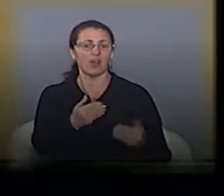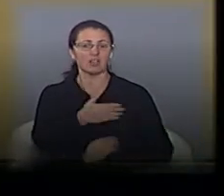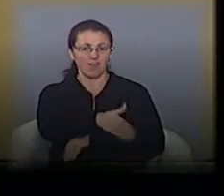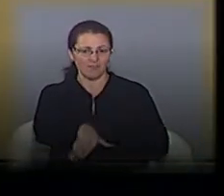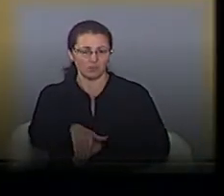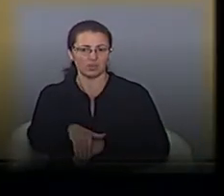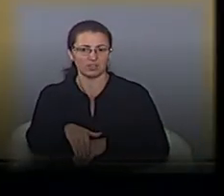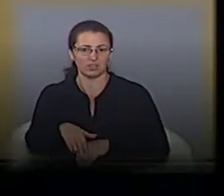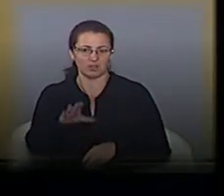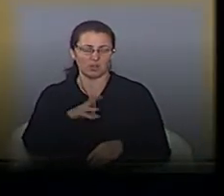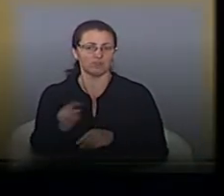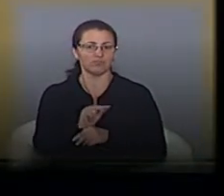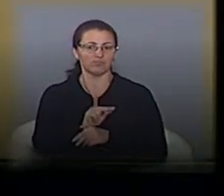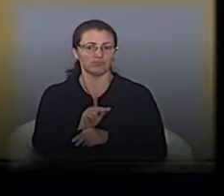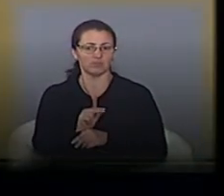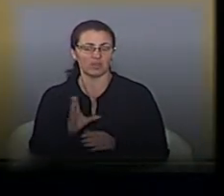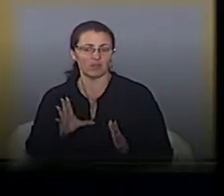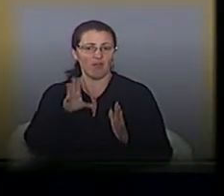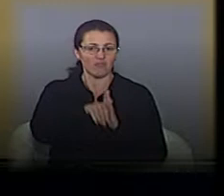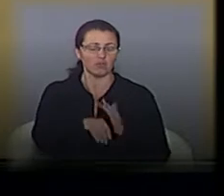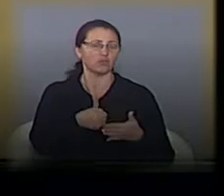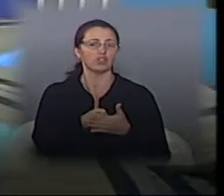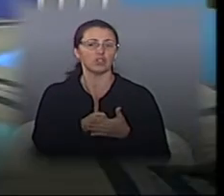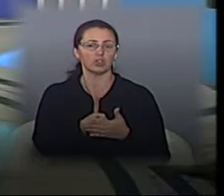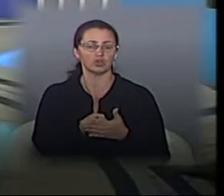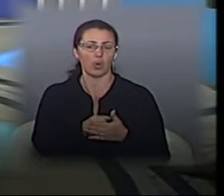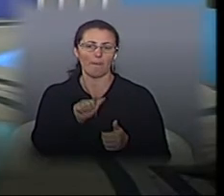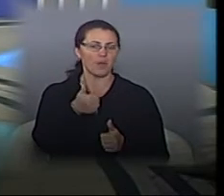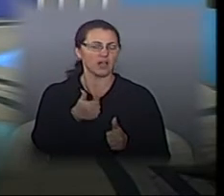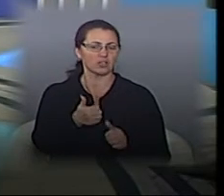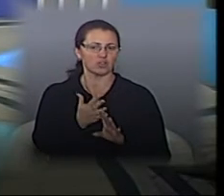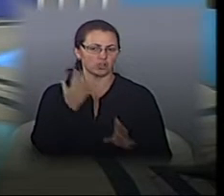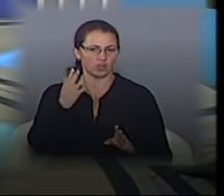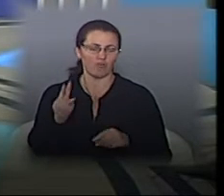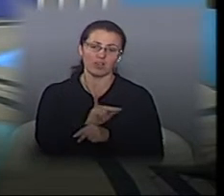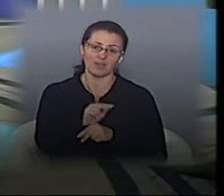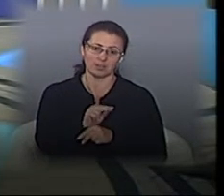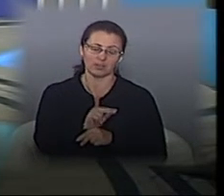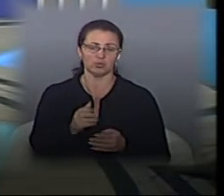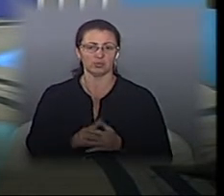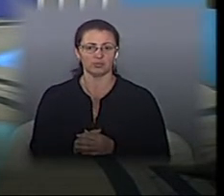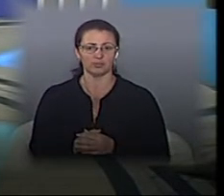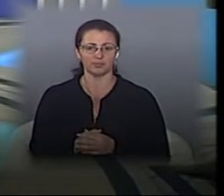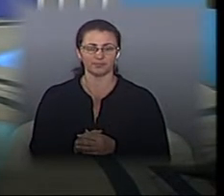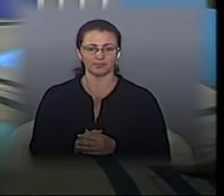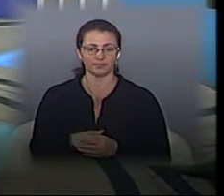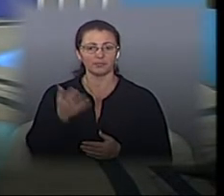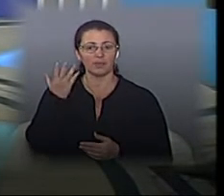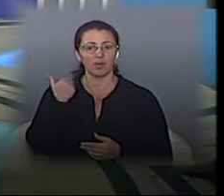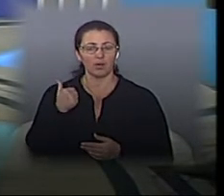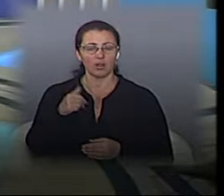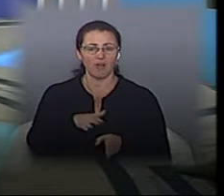пріоритеті цього року, та все ж включена до пріоритету і відремонтована? Ну, дивіться, коли